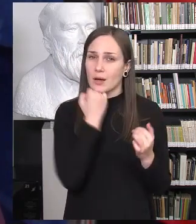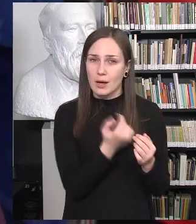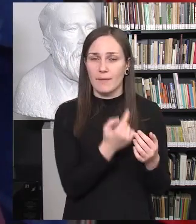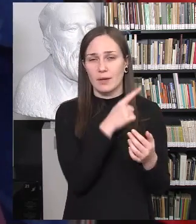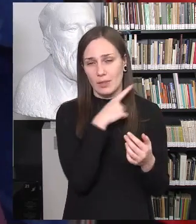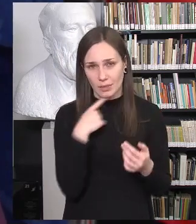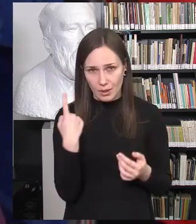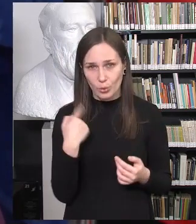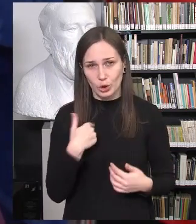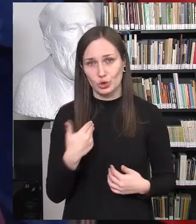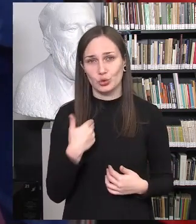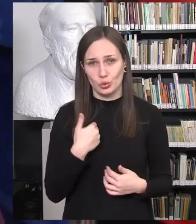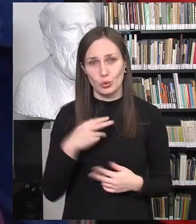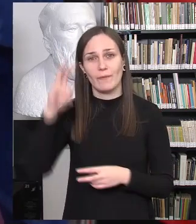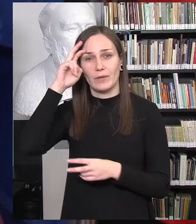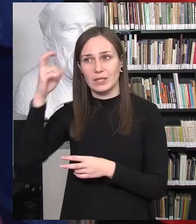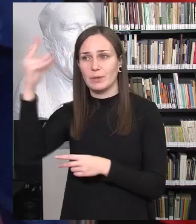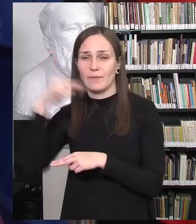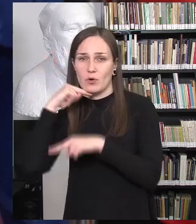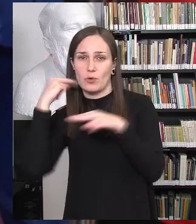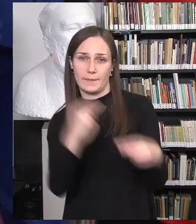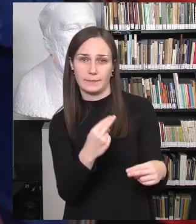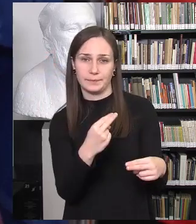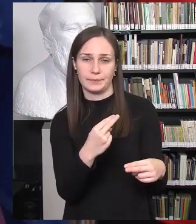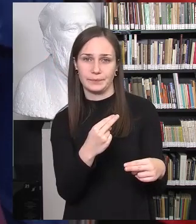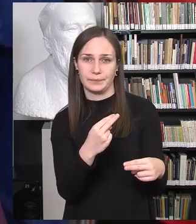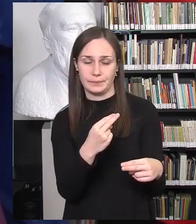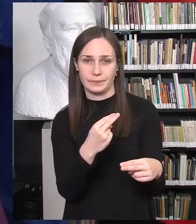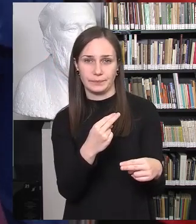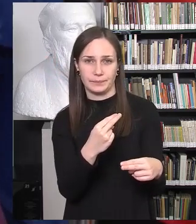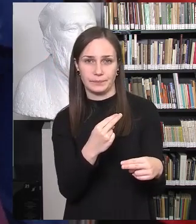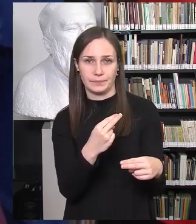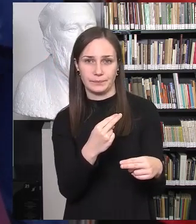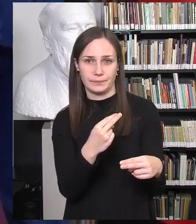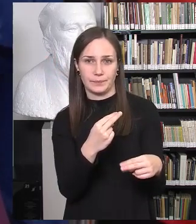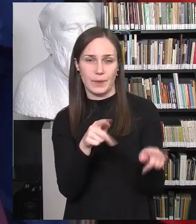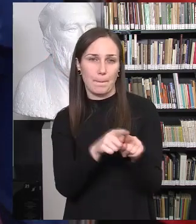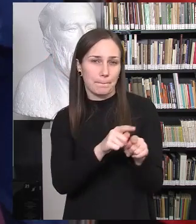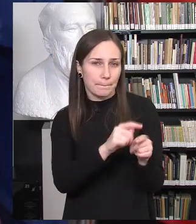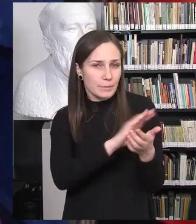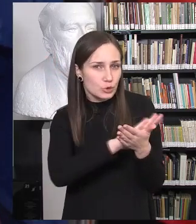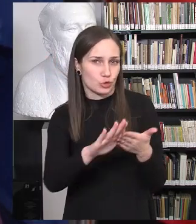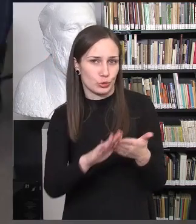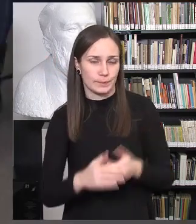man labai norėtųsi, kad valstybės dėmesys šitam klausimui būtų toks konkretesnis.